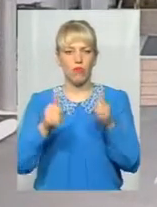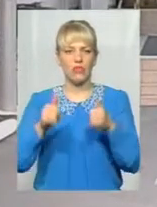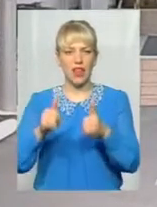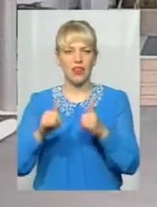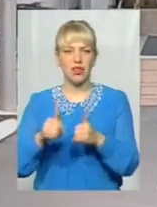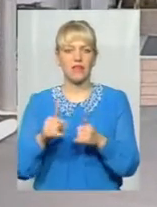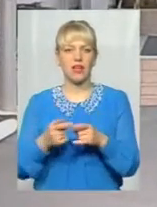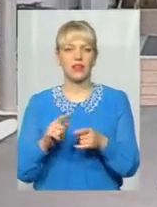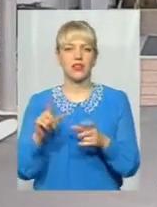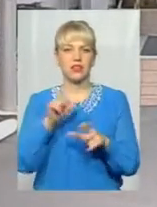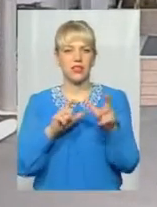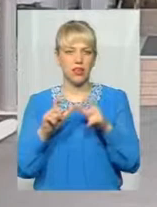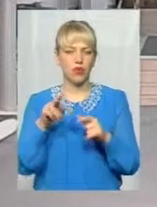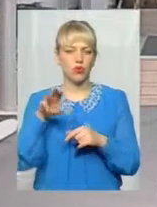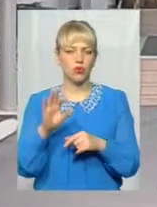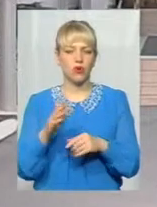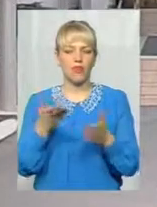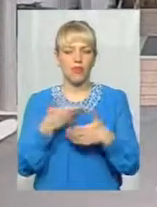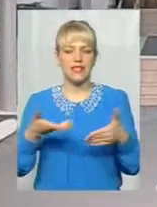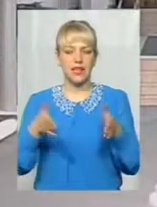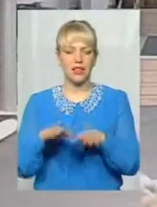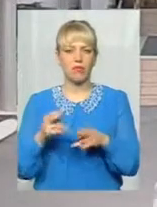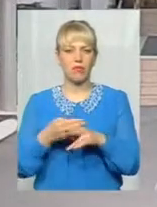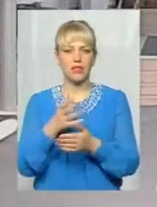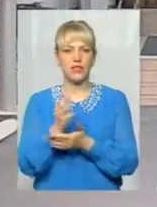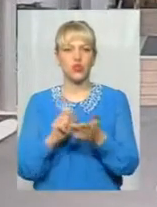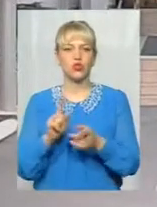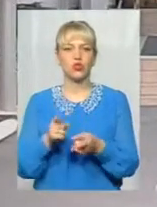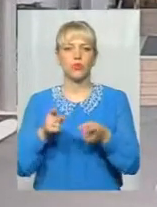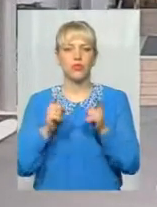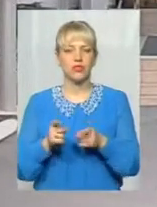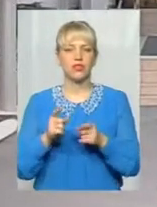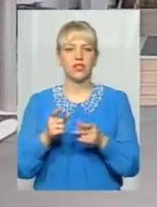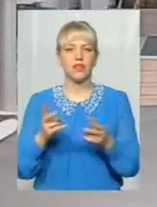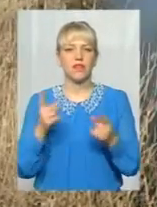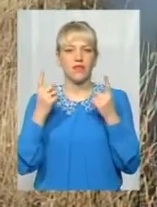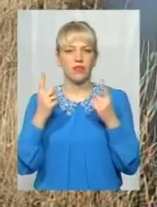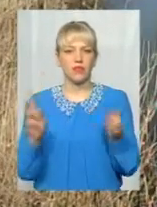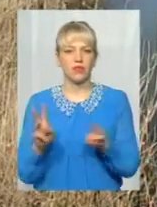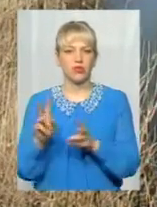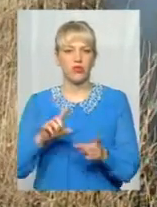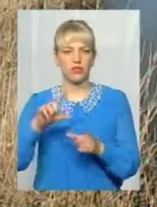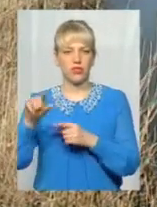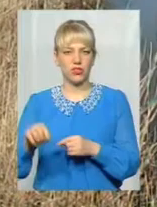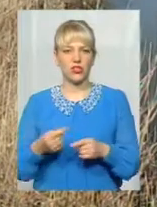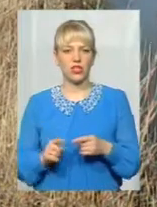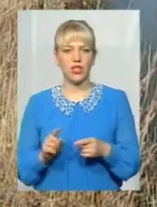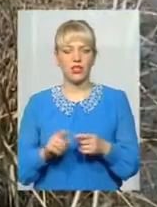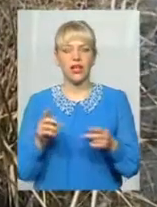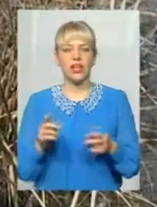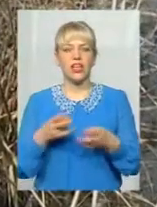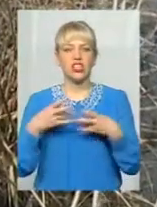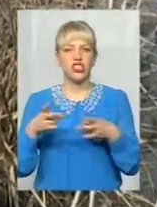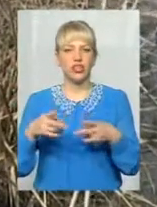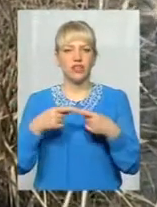залишимося без ресурсів для того, щоб виїжджати дійсно на незвичайні ситуації на пожежі. Шкідливі речовини від спалювання сухої